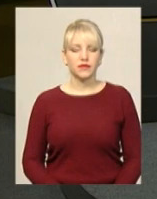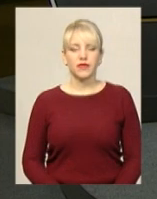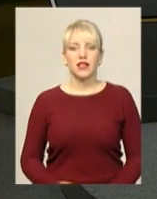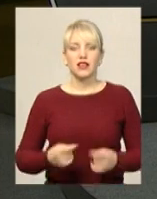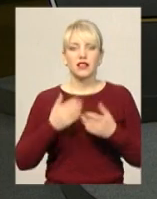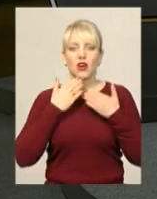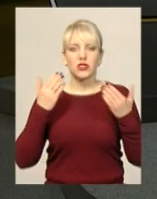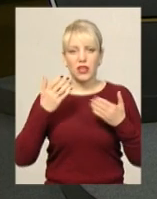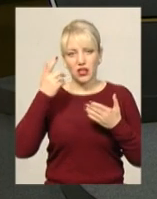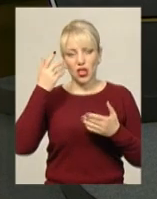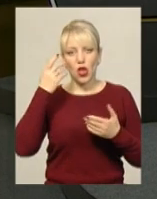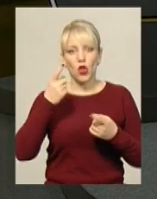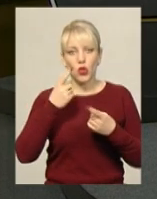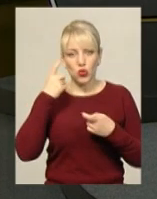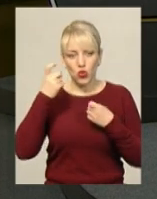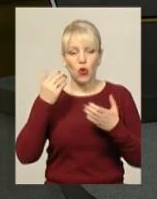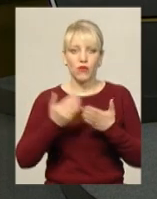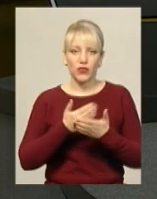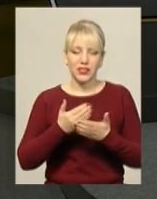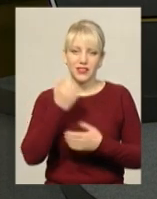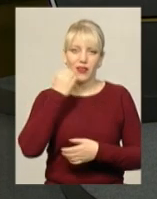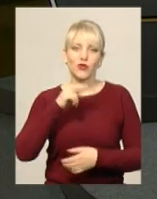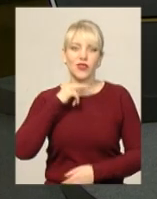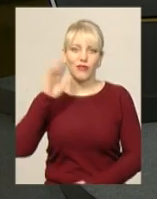І це остання новина випуску. Дякуємо вам за увагу.